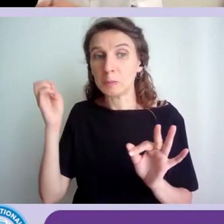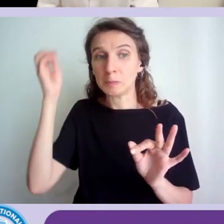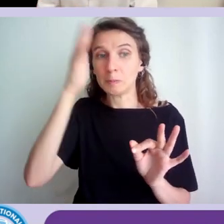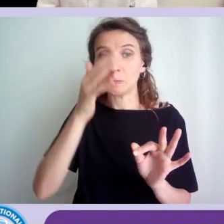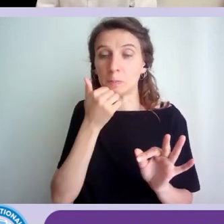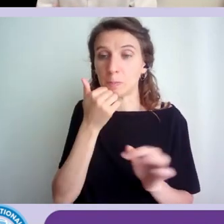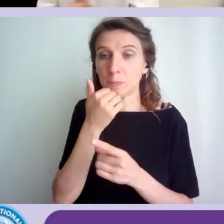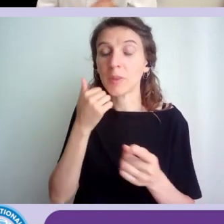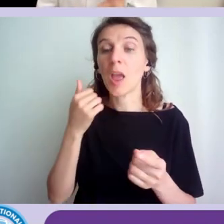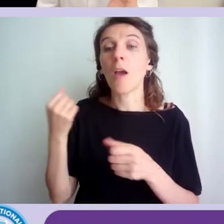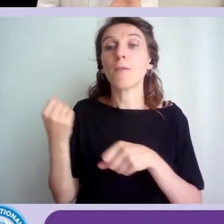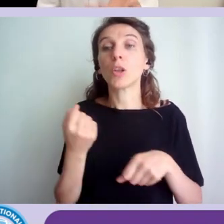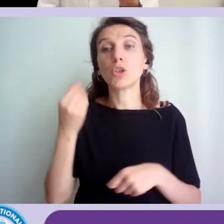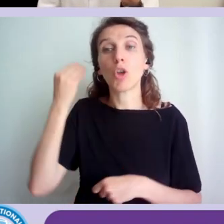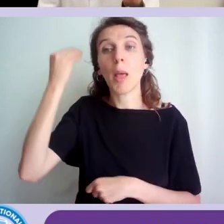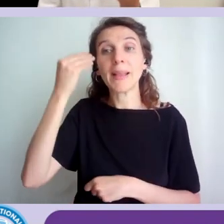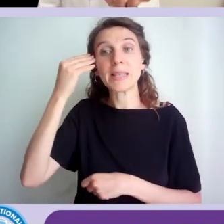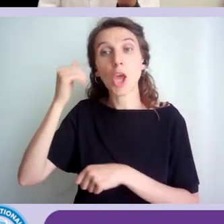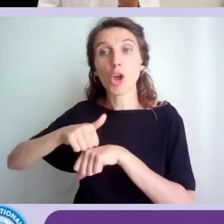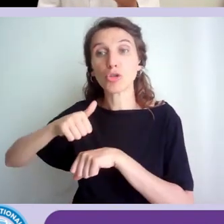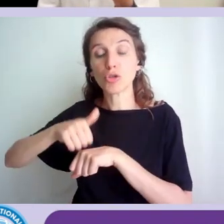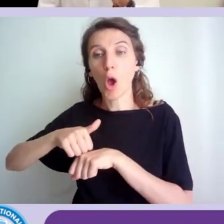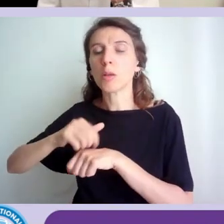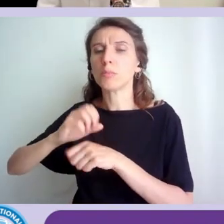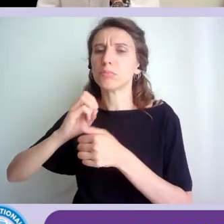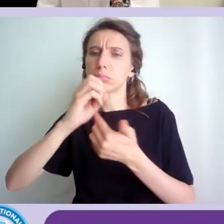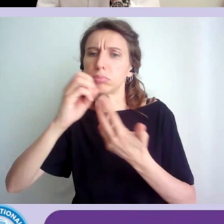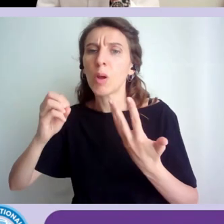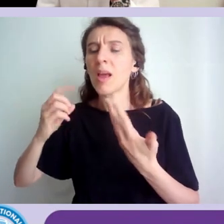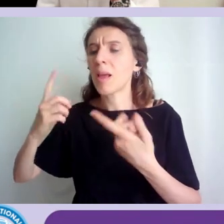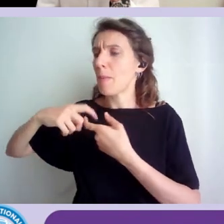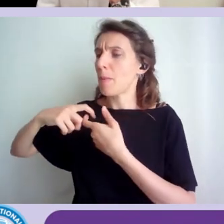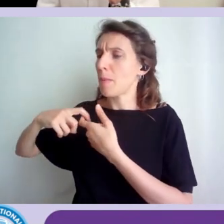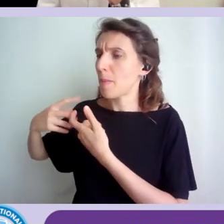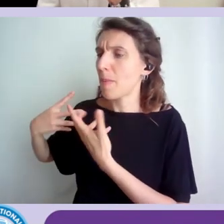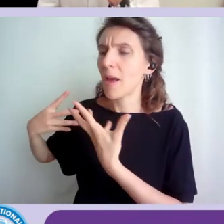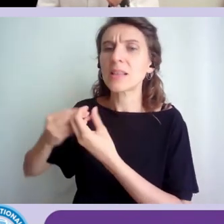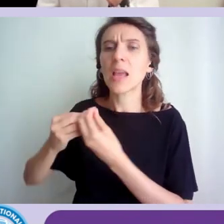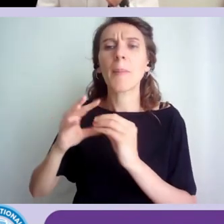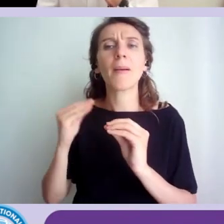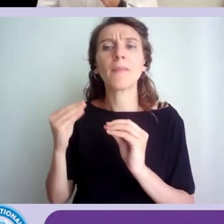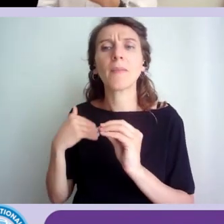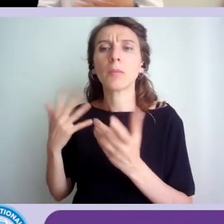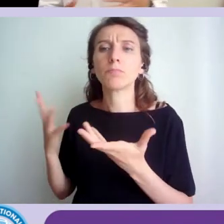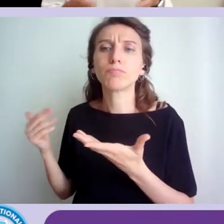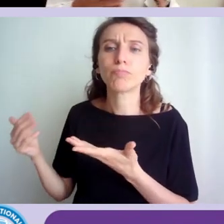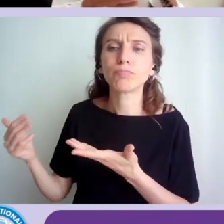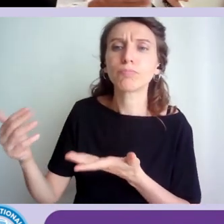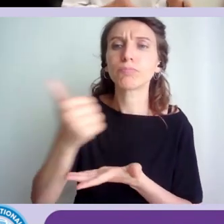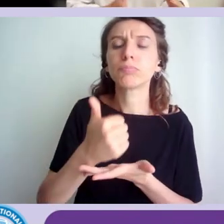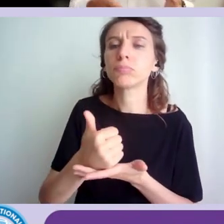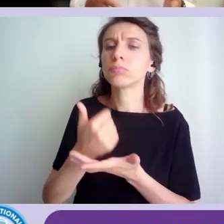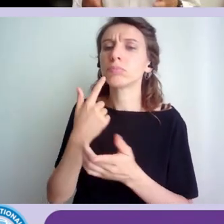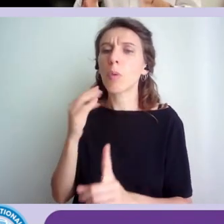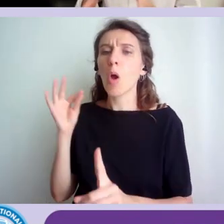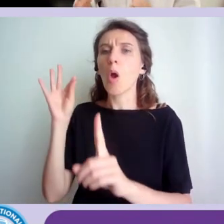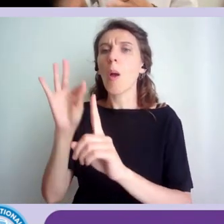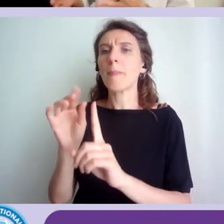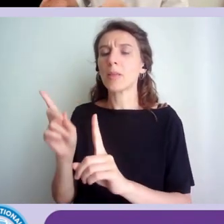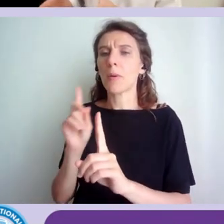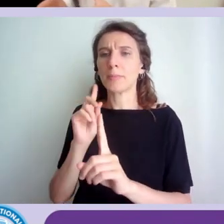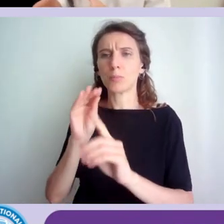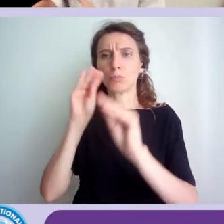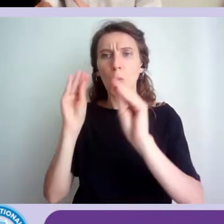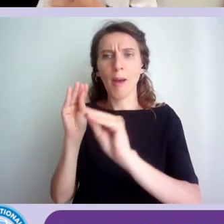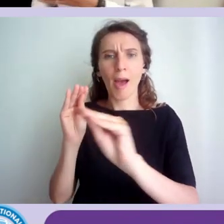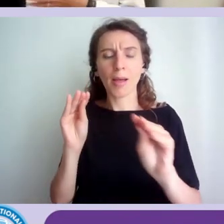Solido, ecco per dirne un altro, che cosa abbiamo fatto? Abbiamo fatto una survey proprio per indagare qual era la qualità